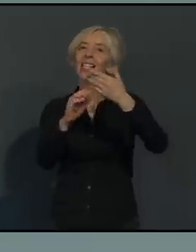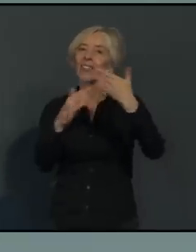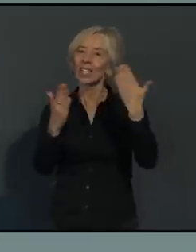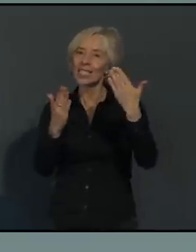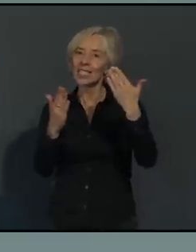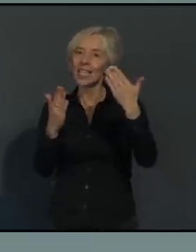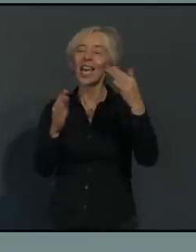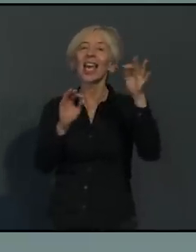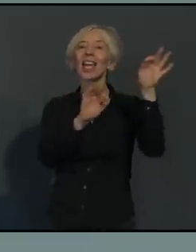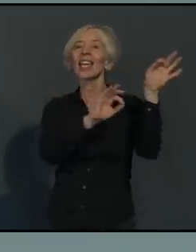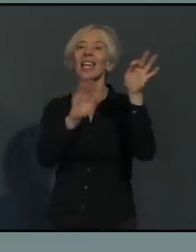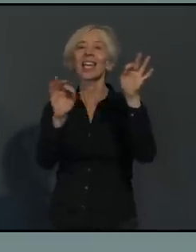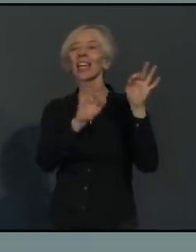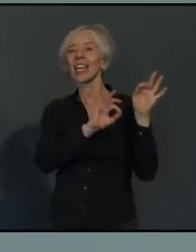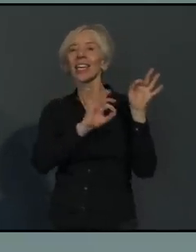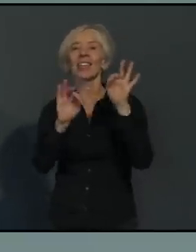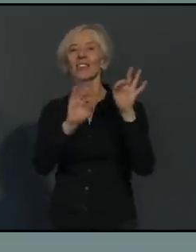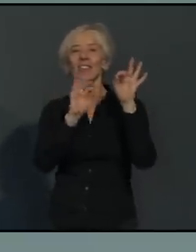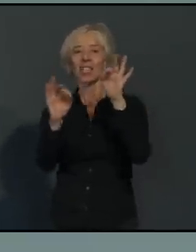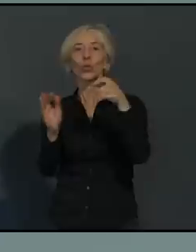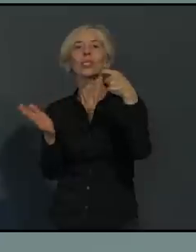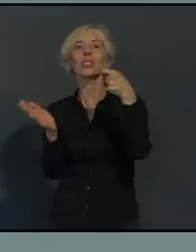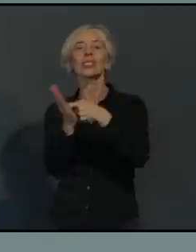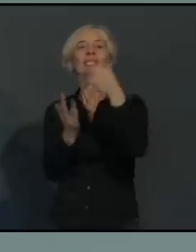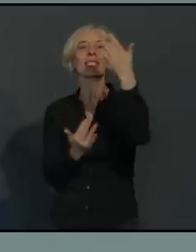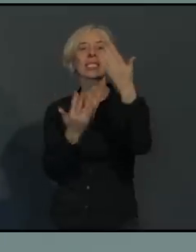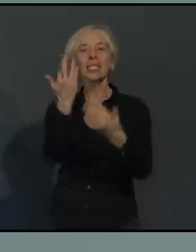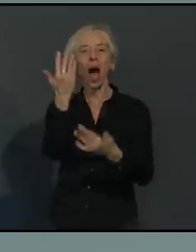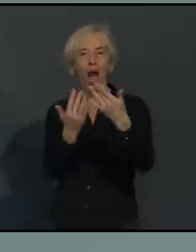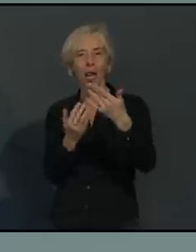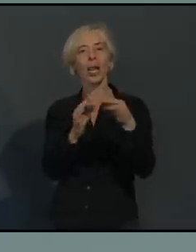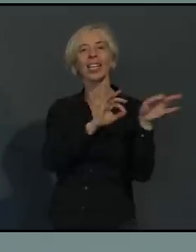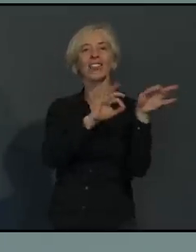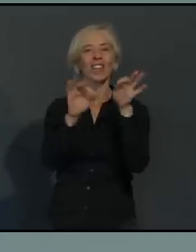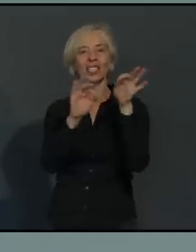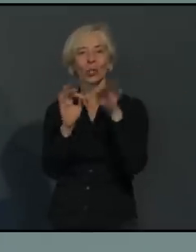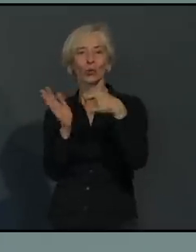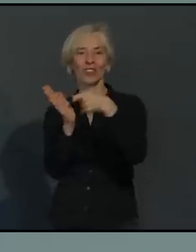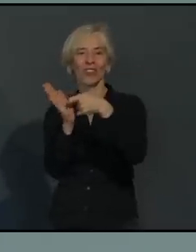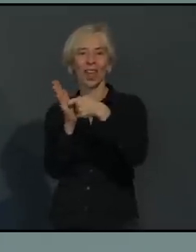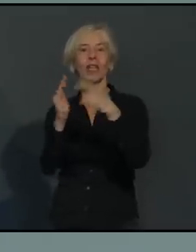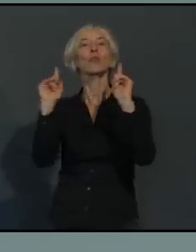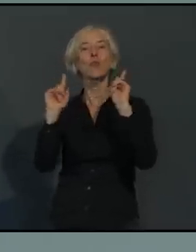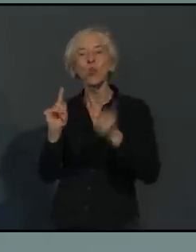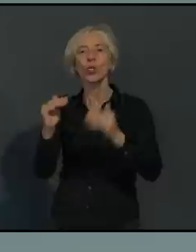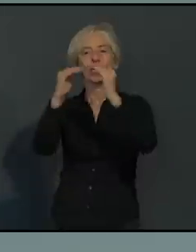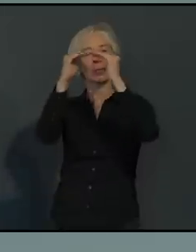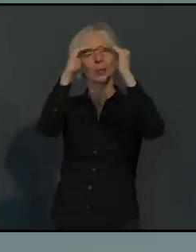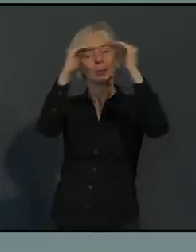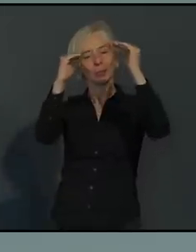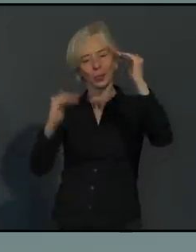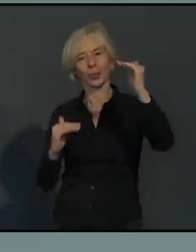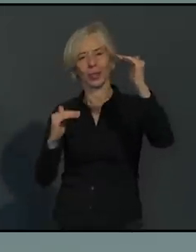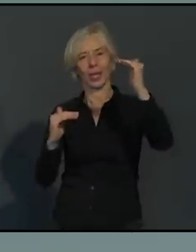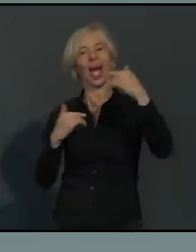müssen mit den Maßnahmen, die wir jetzt ergreifen, dazukommen, dass wir weniger Infizierte haben und damit